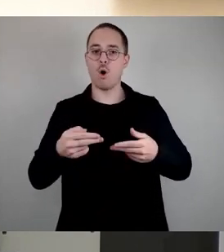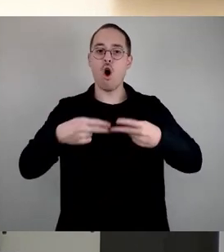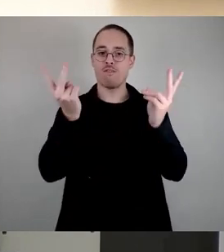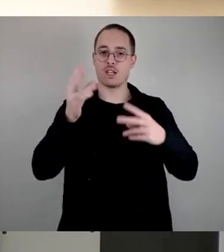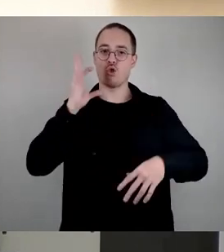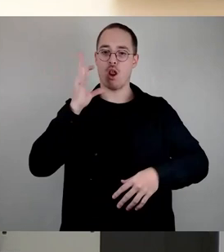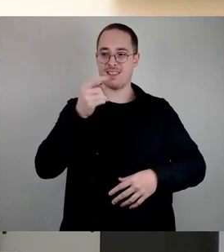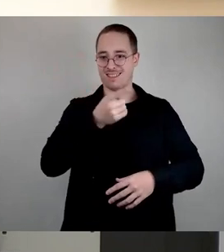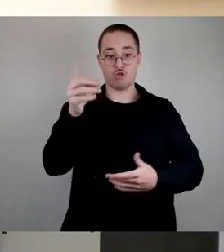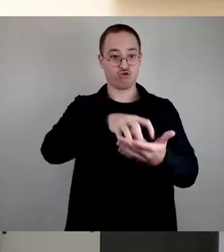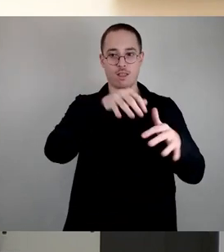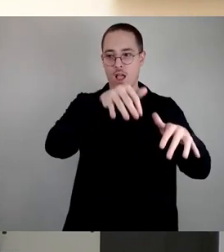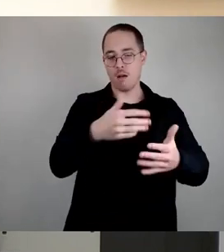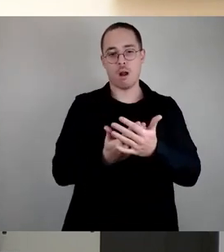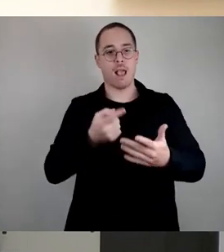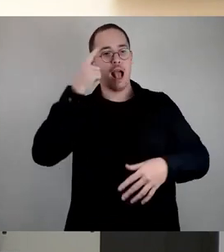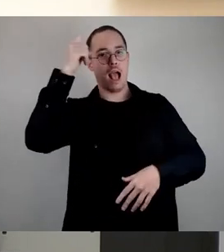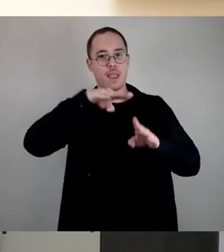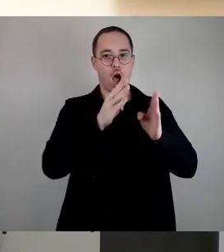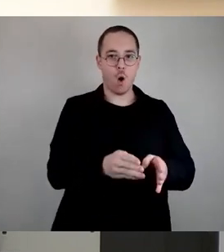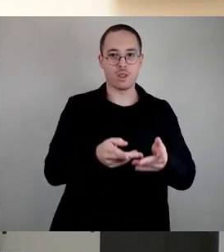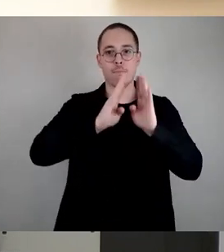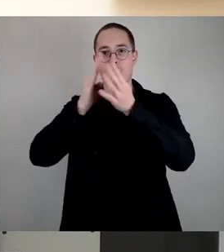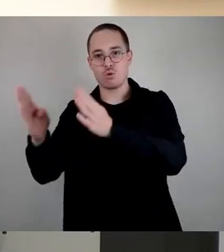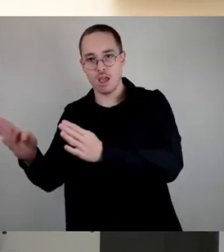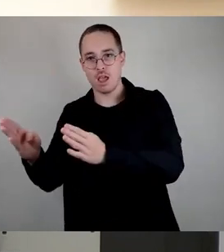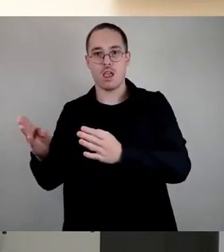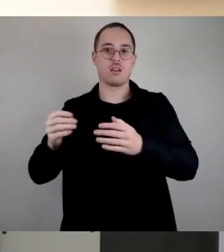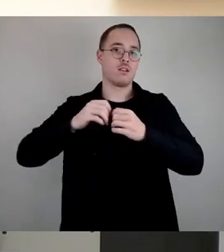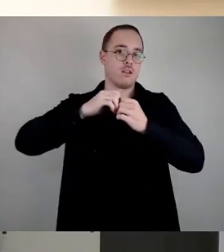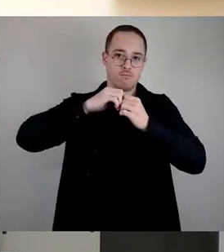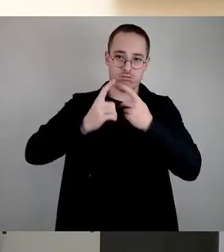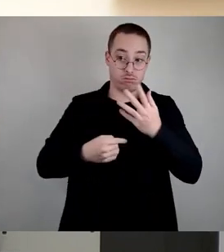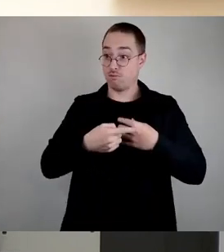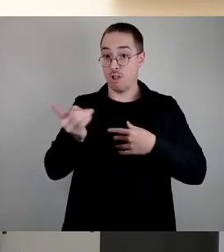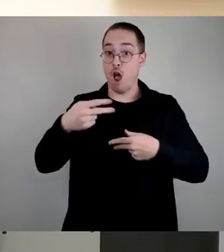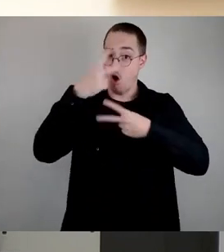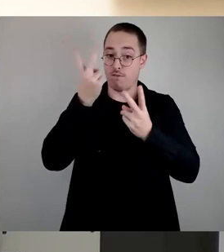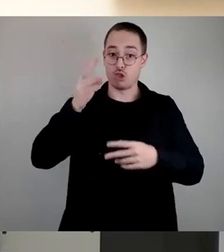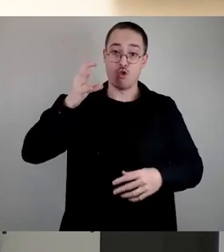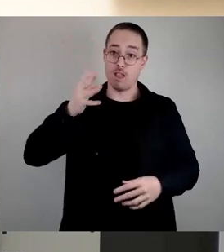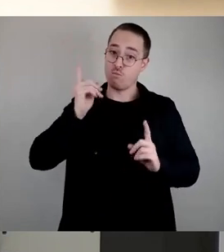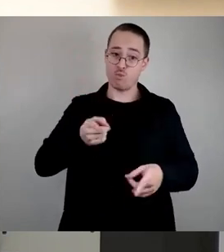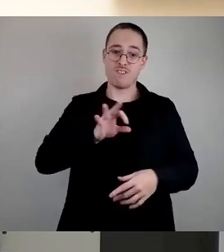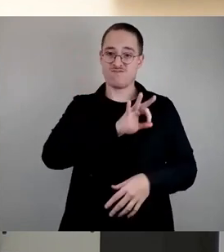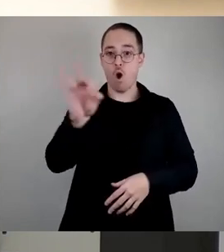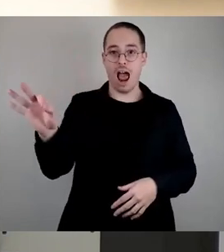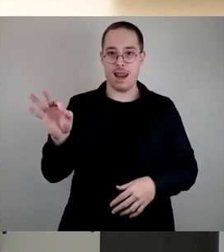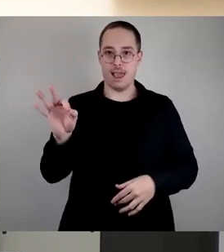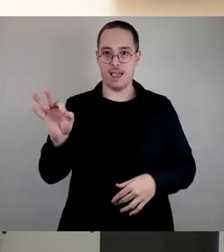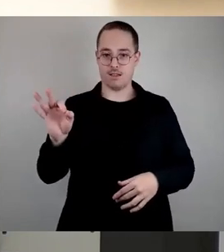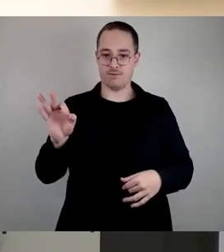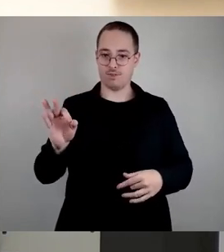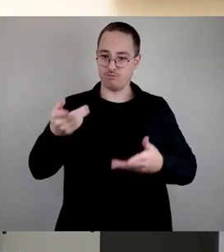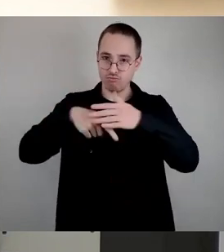sind die Rathäuser, die Bibliotheken mal so am Rand mit erwähnt. Das sind öffentliche Toiletten, die wir zugänglich machen für die Öffentlichkeit und die sollten natürlich